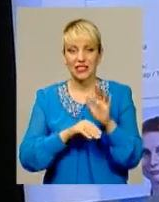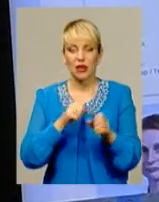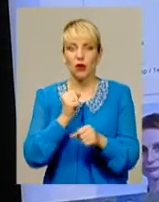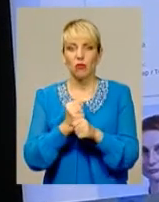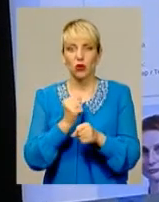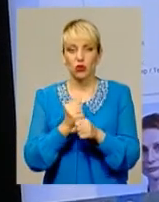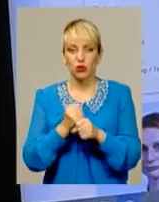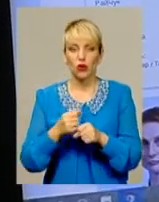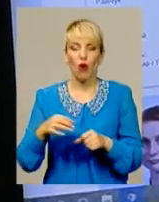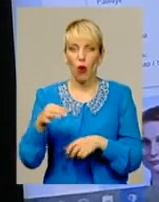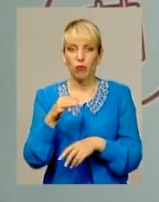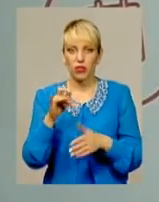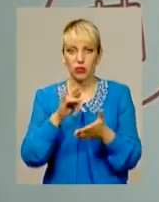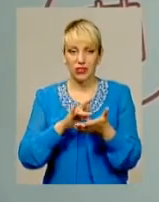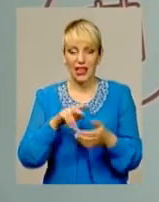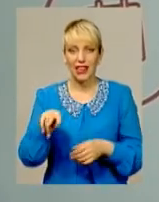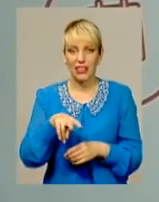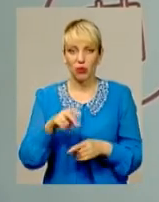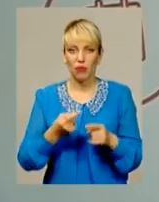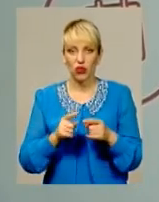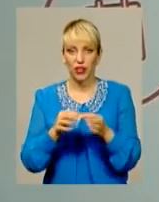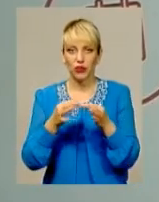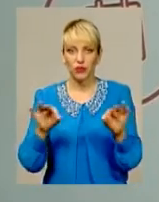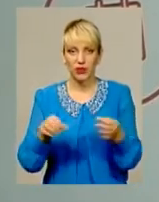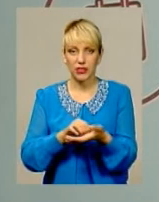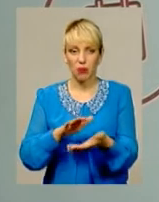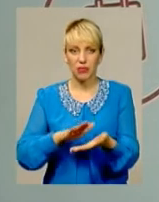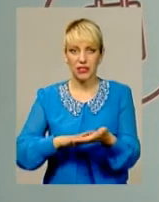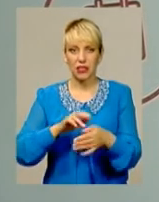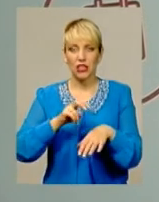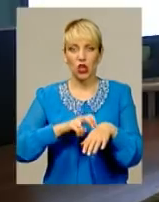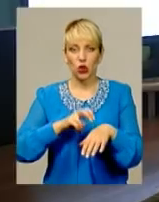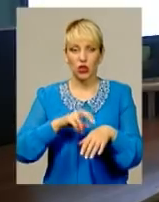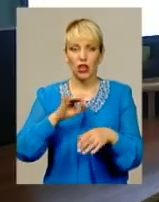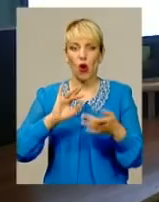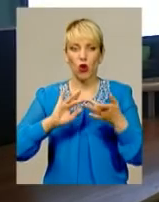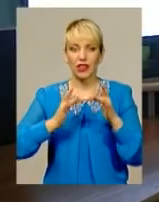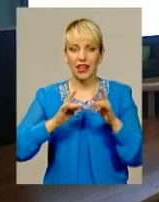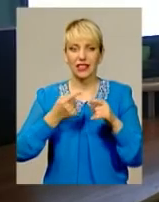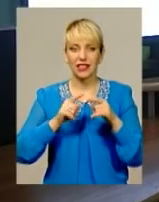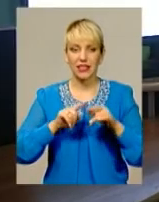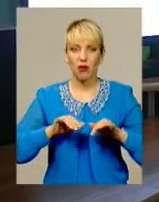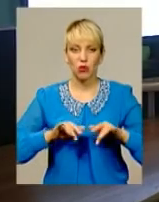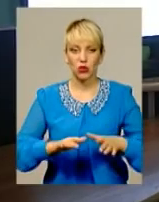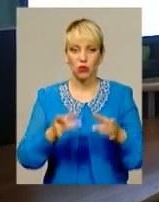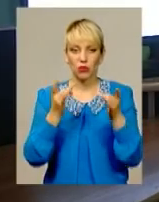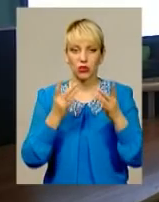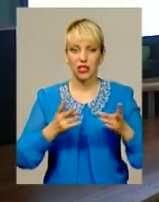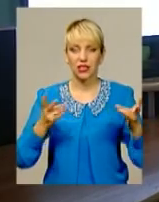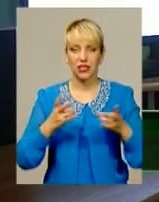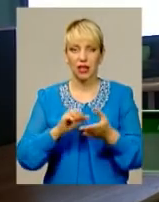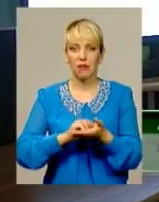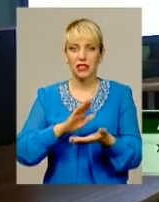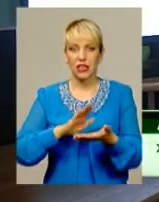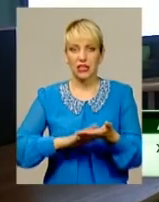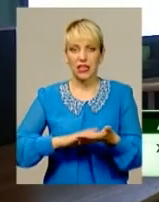обласному центрі з листопада. Вона дозволяє записатися на прийом до лікаря онлайн. Процедура досить проста. Слід зареєструватися на